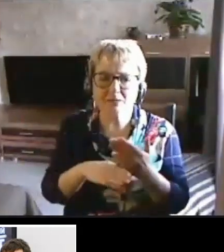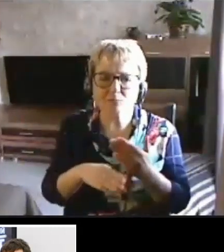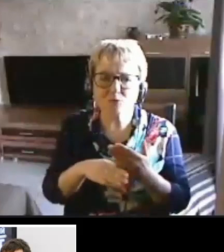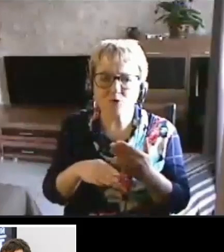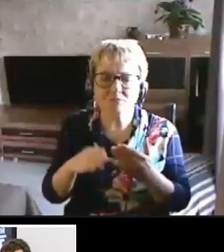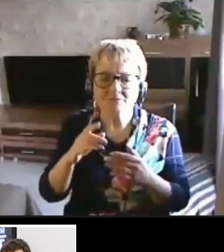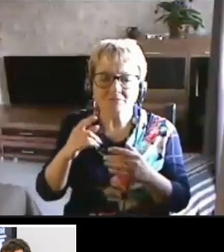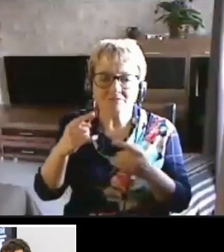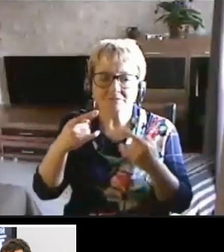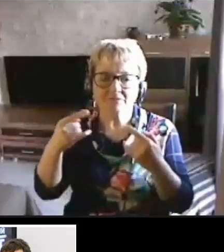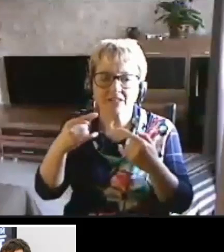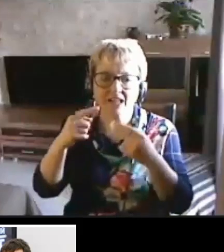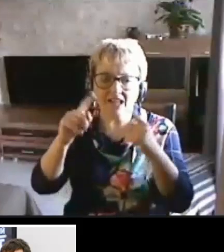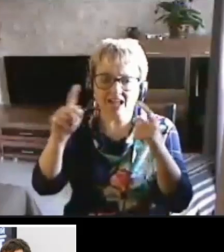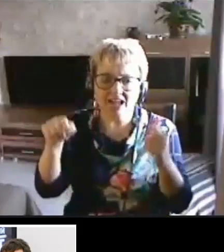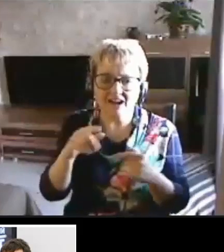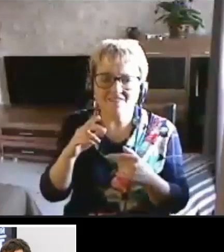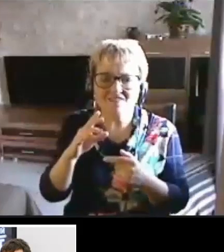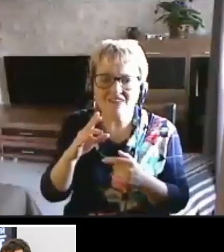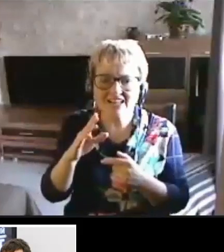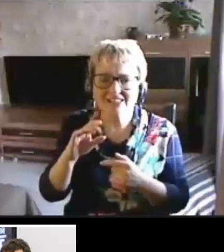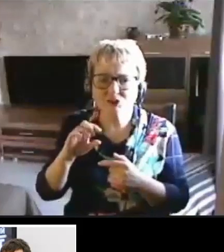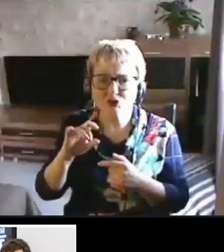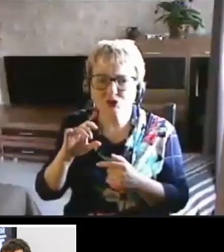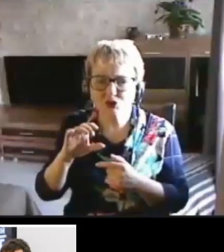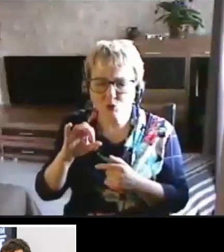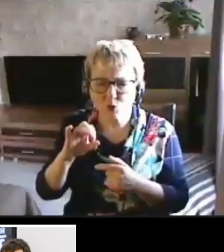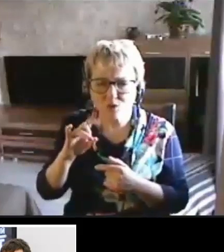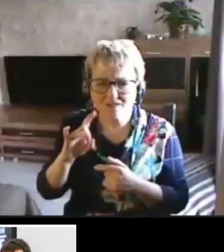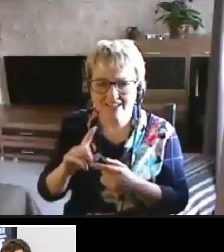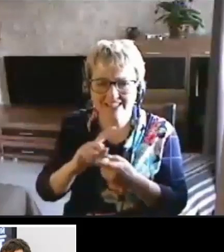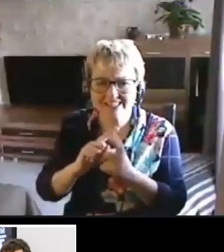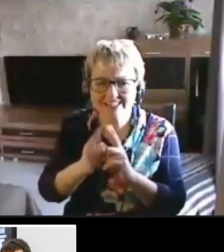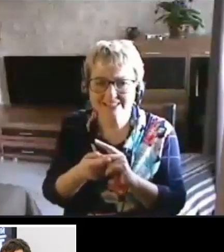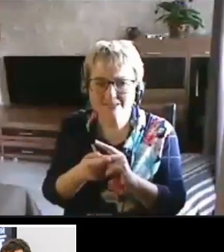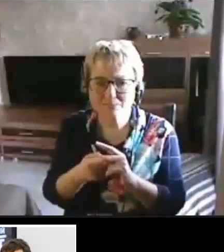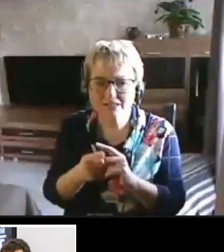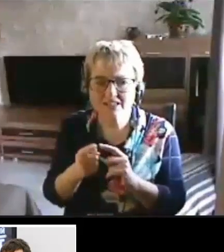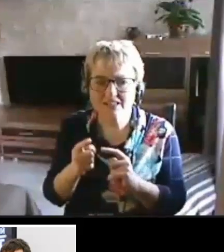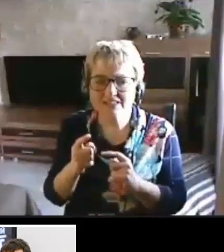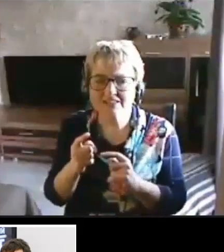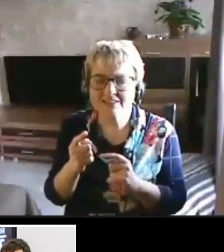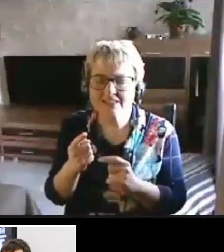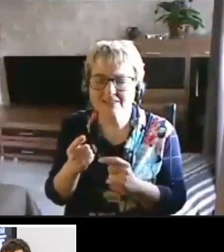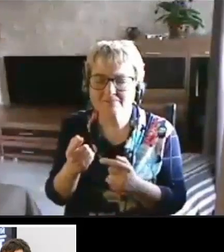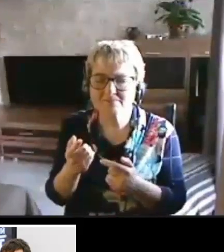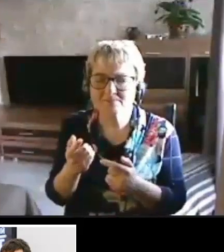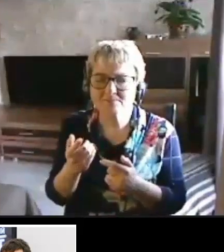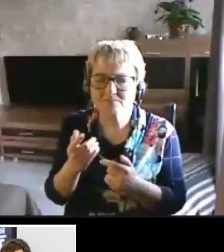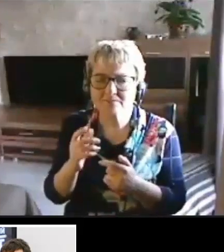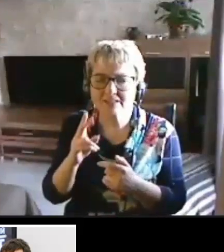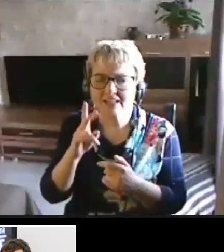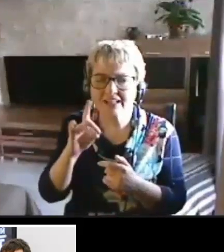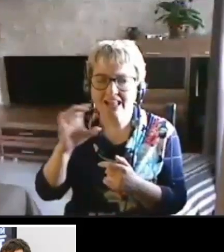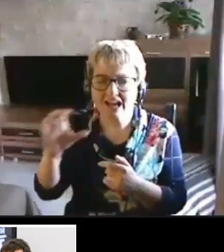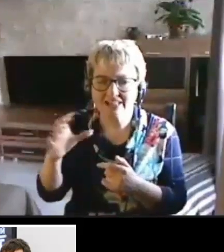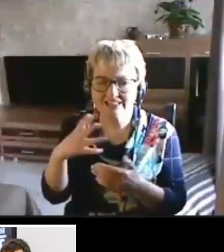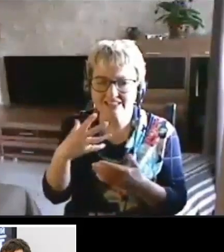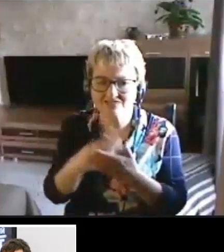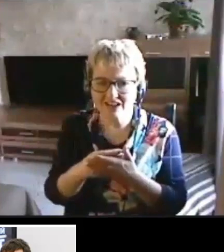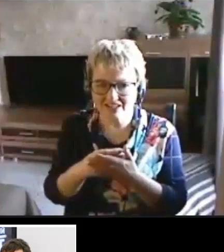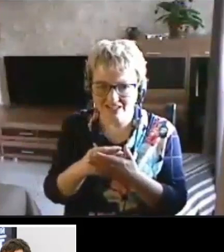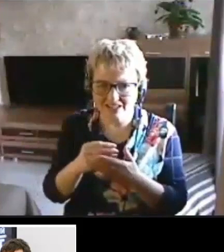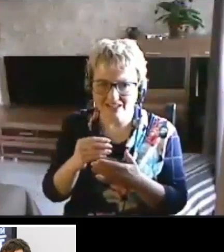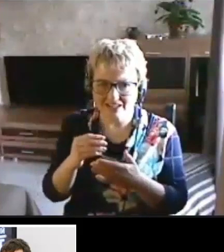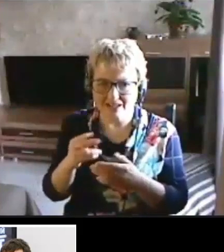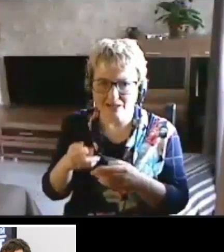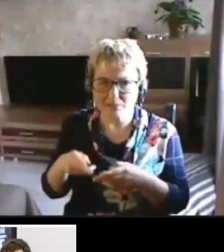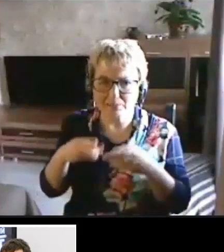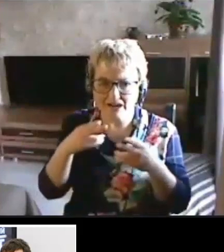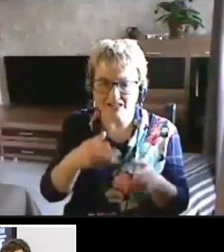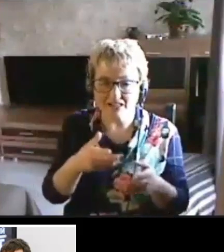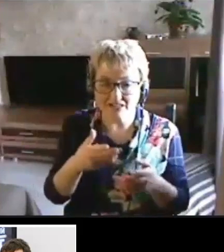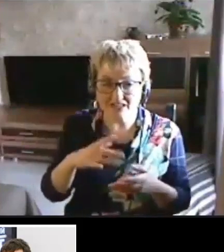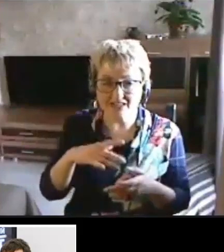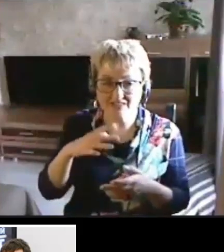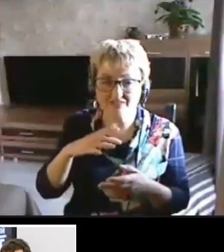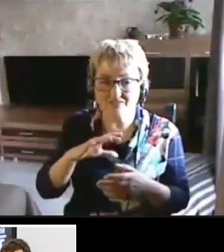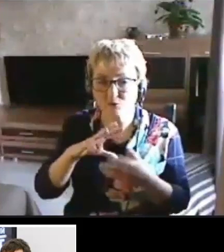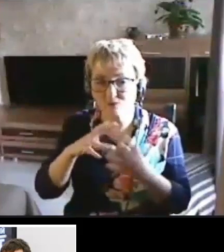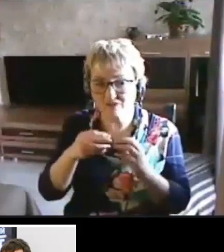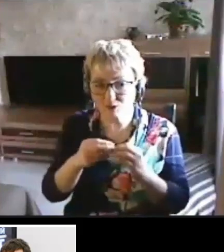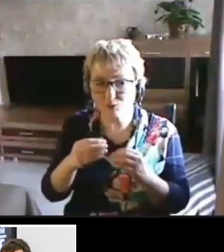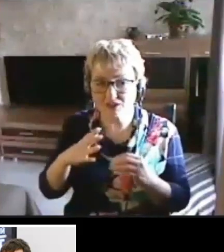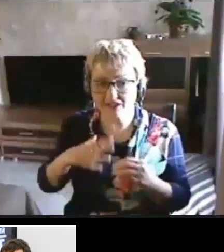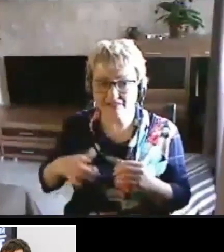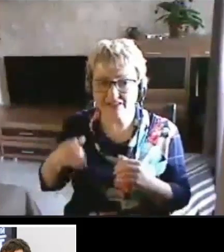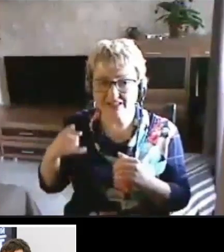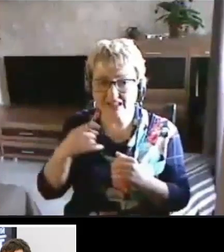экранного доступа VoiceOver под iOS изменить класс своей поездки. Ну, в итоге я поехал на